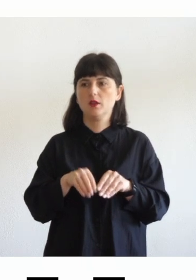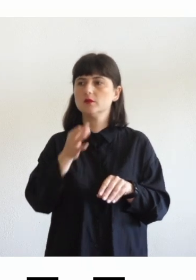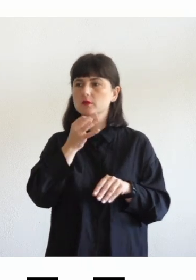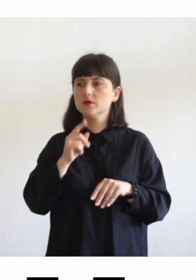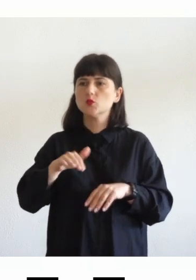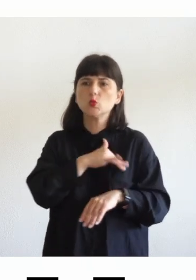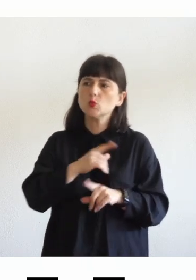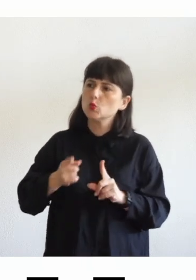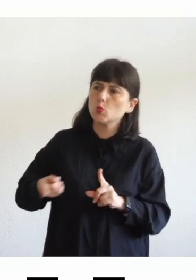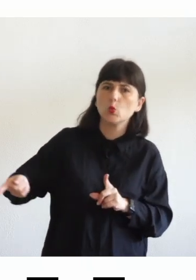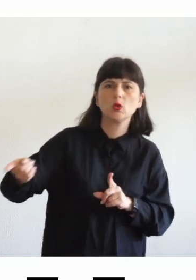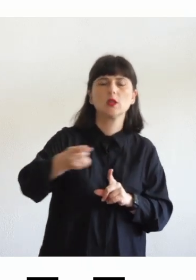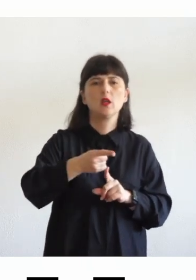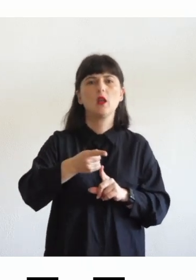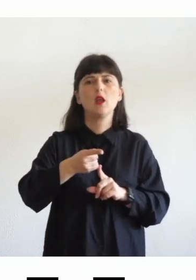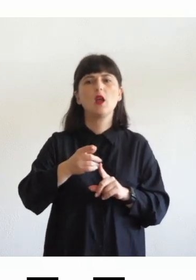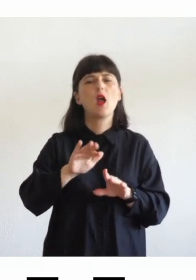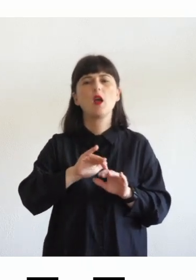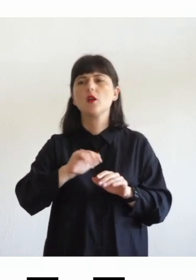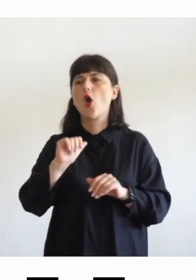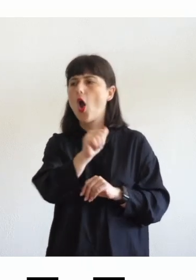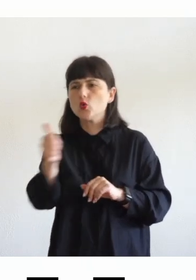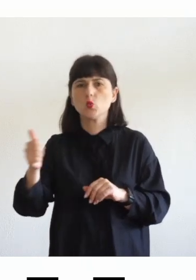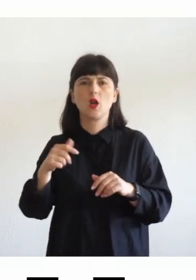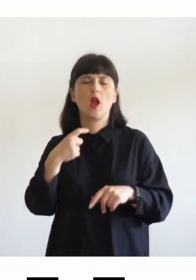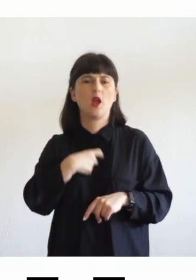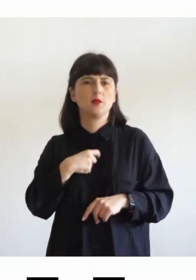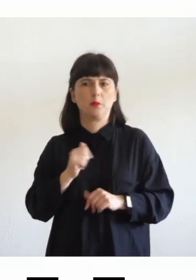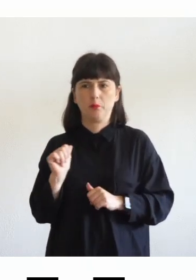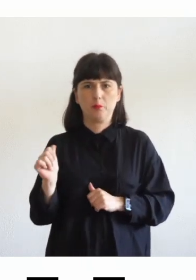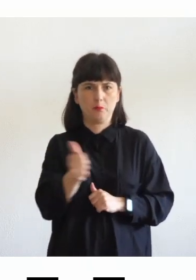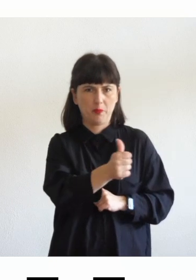miei studenti prescindendo dalle loro caratteristiche individuali